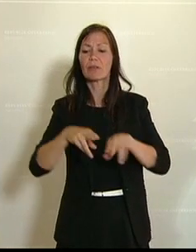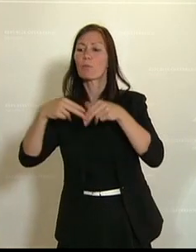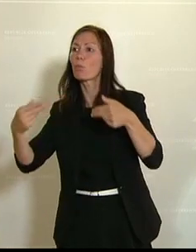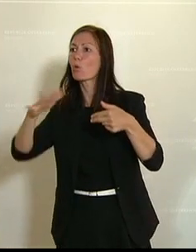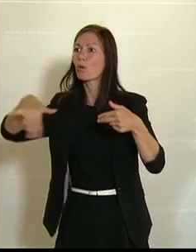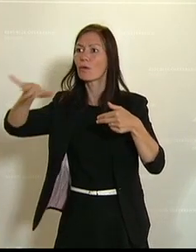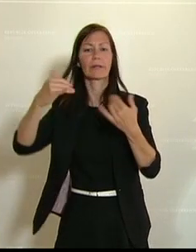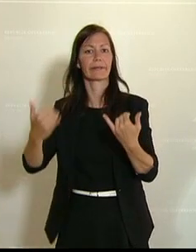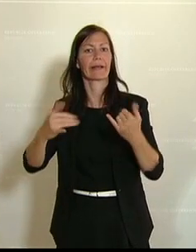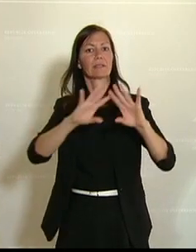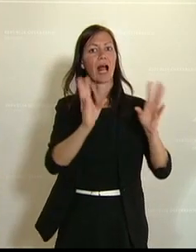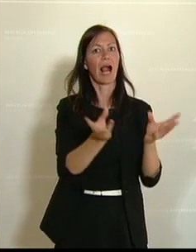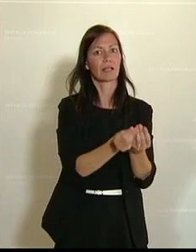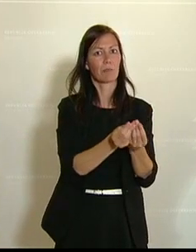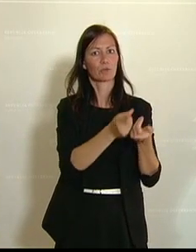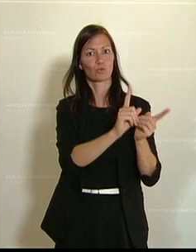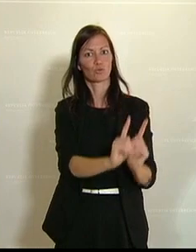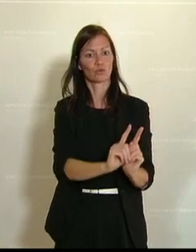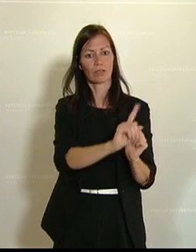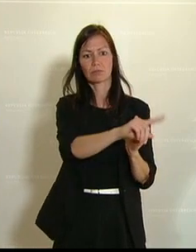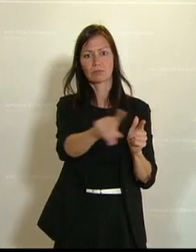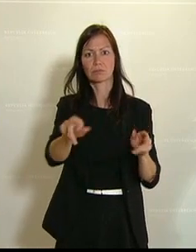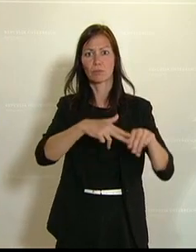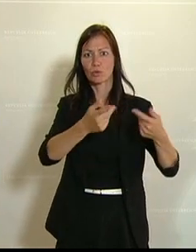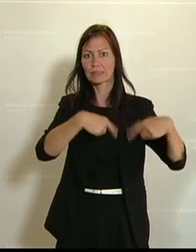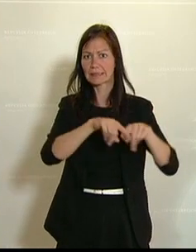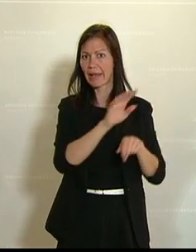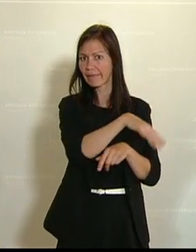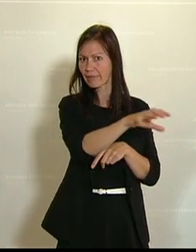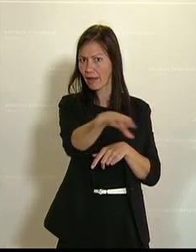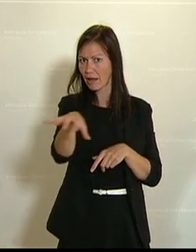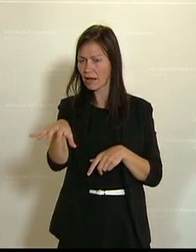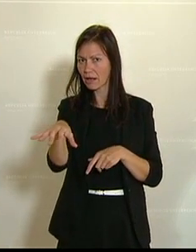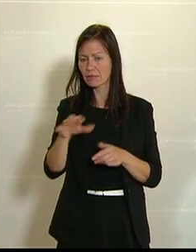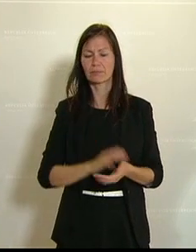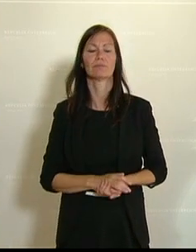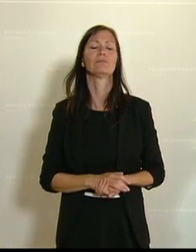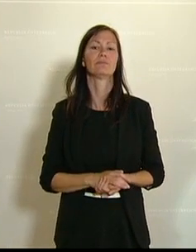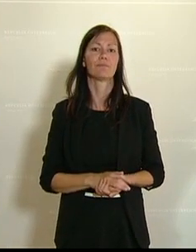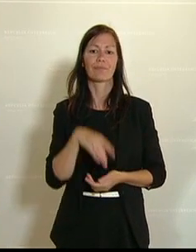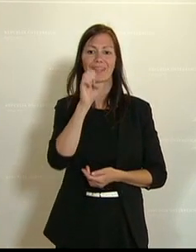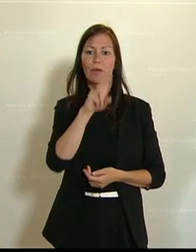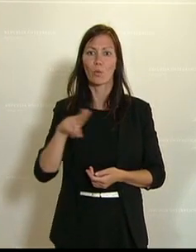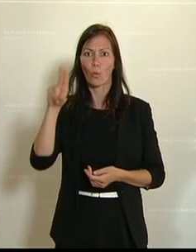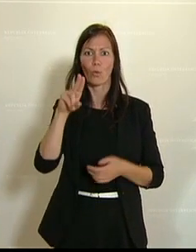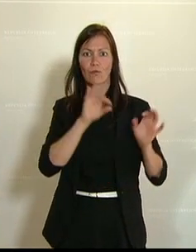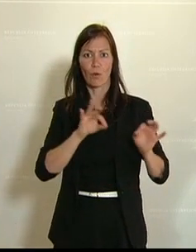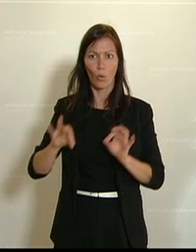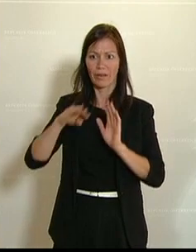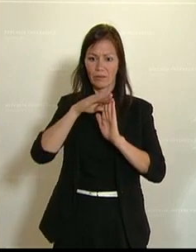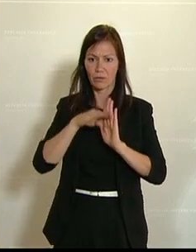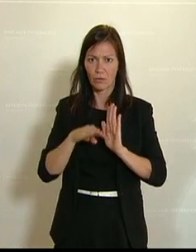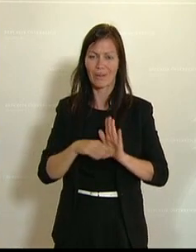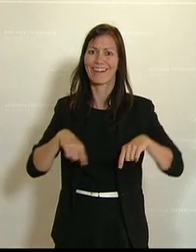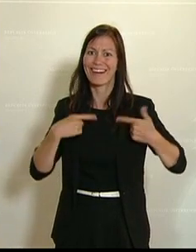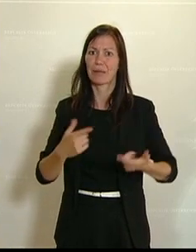die allgemeine Zuständigkeit der Länder gefallen. Dies und die Tatsache, dass einige EU-Verordnungen in den Bereichen